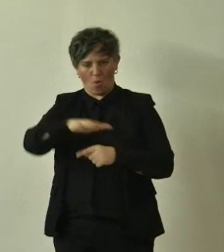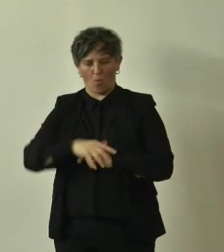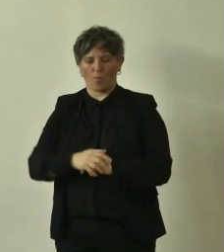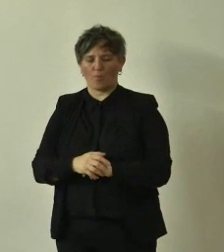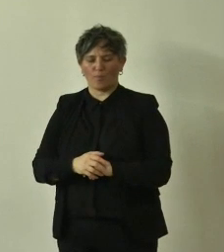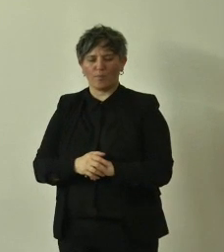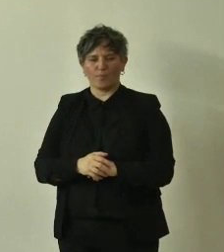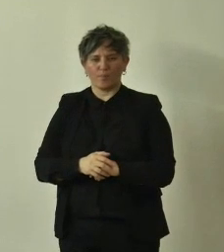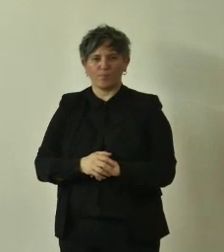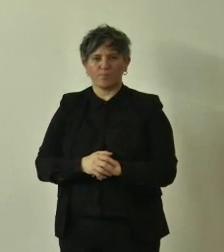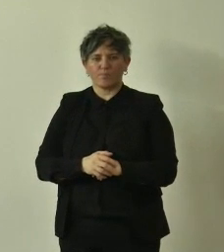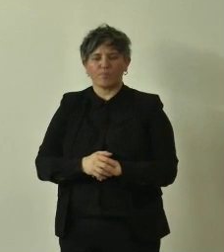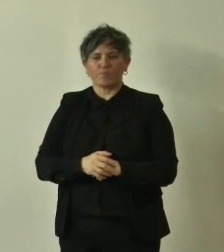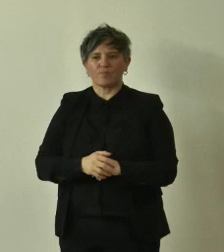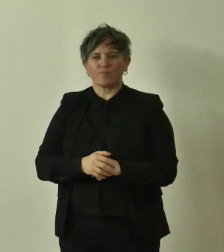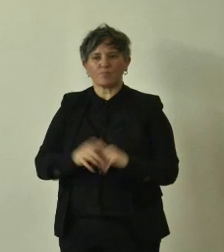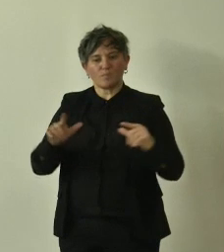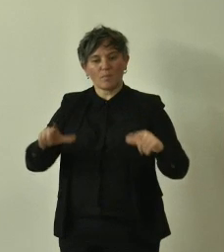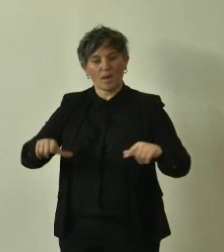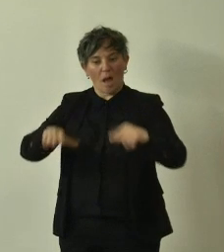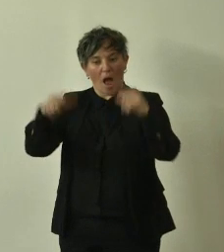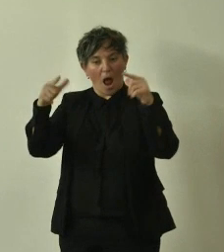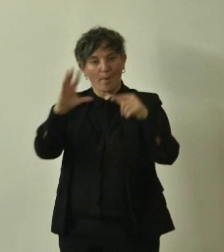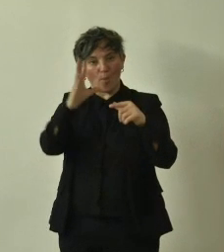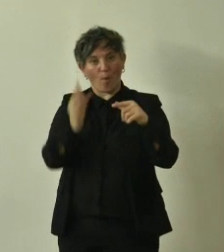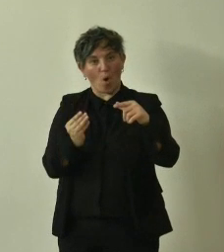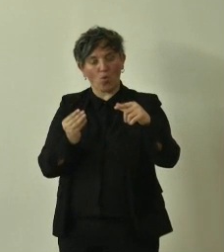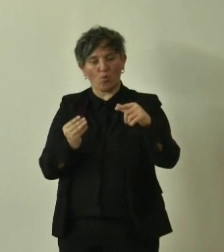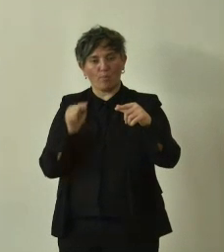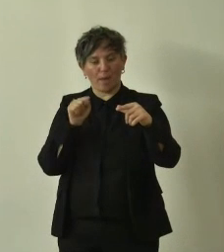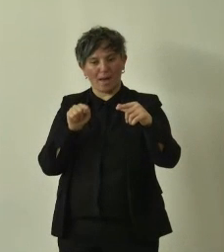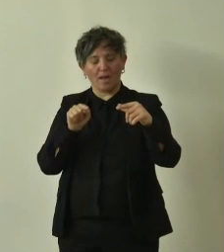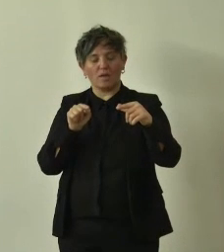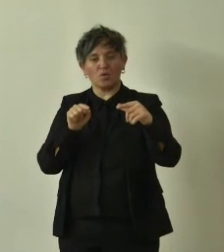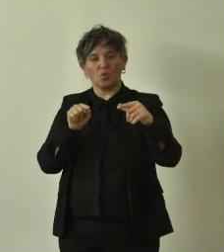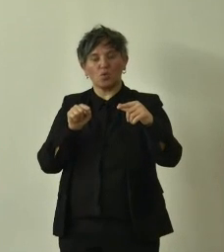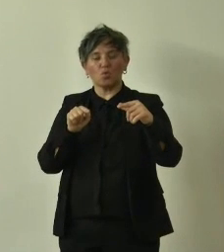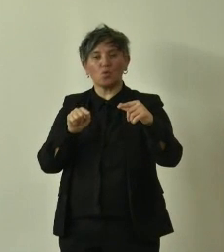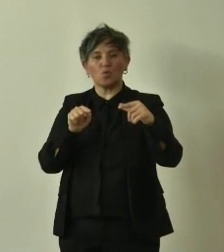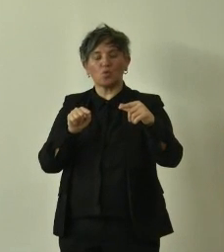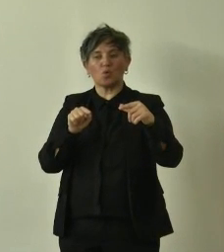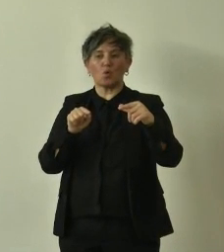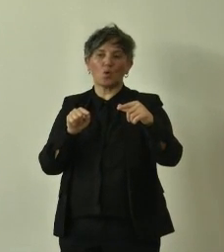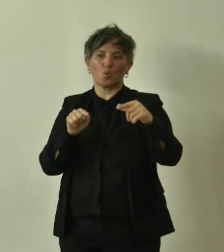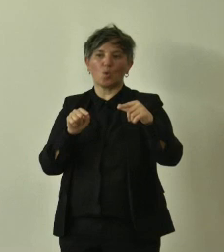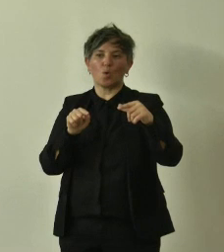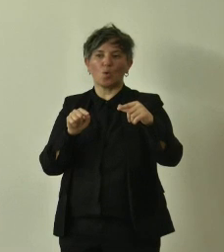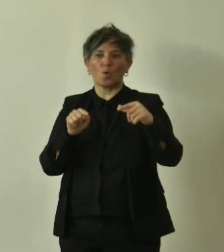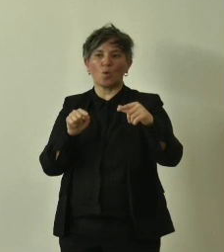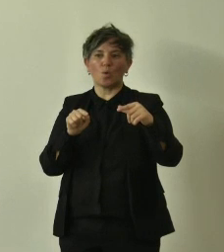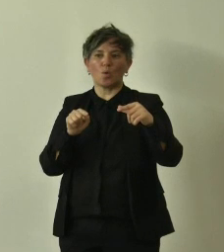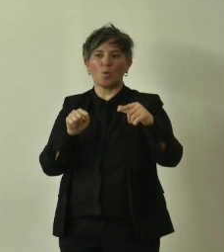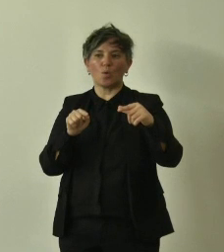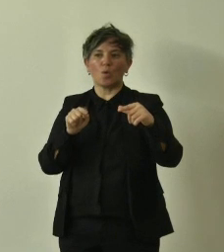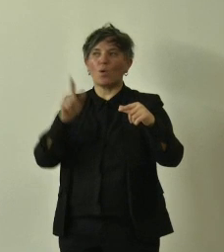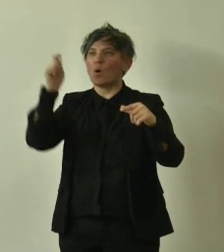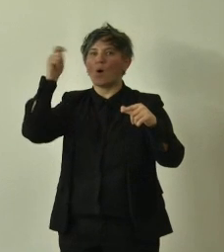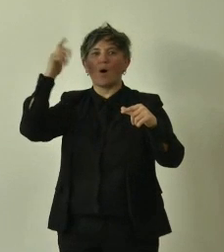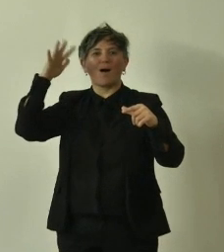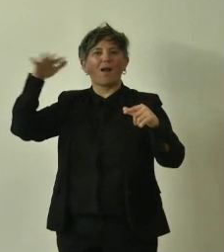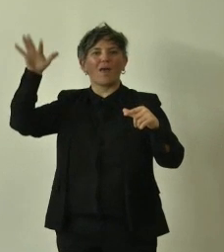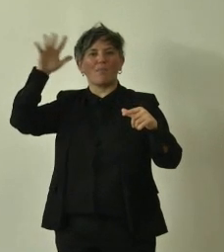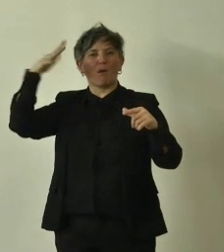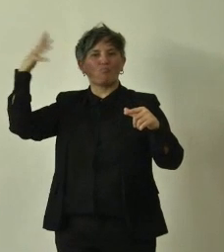monumenti molto esposti ai problemi di natura climatica